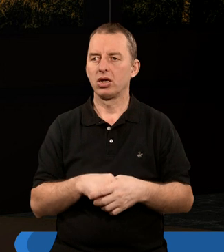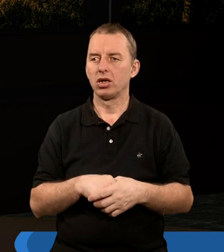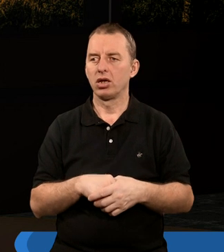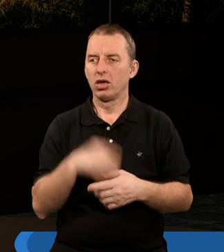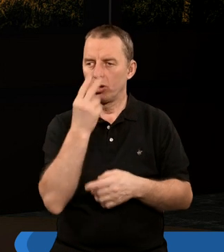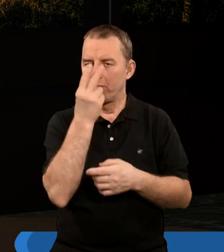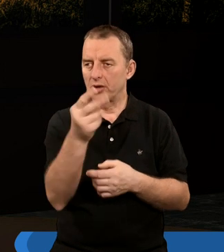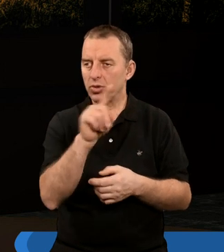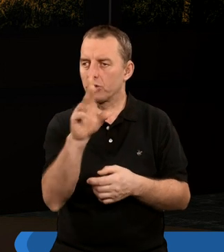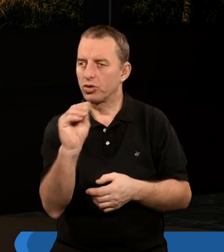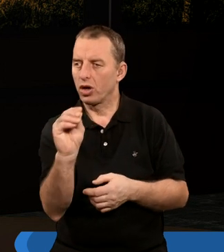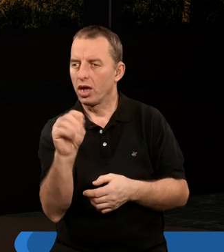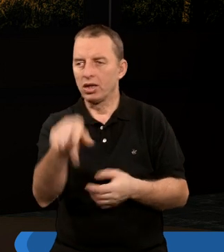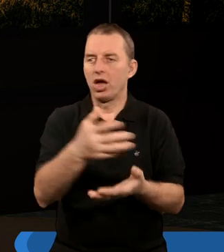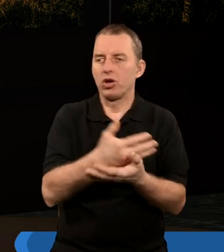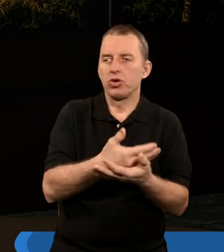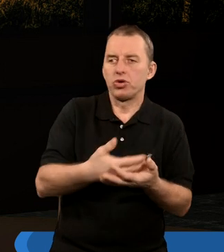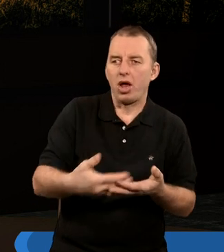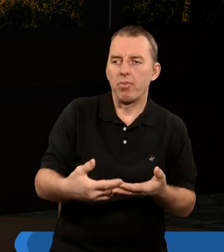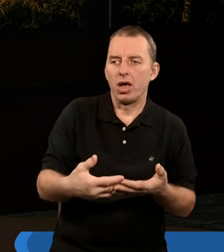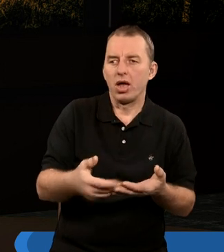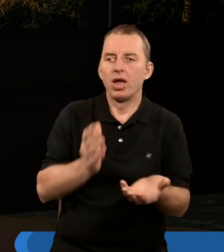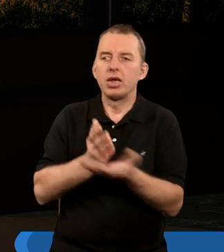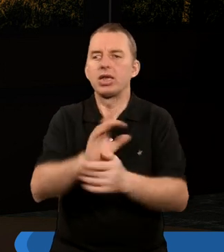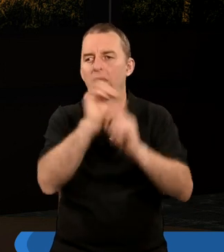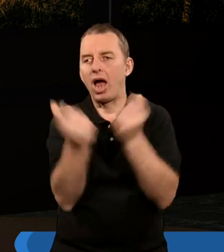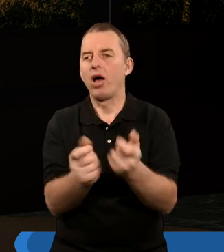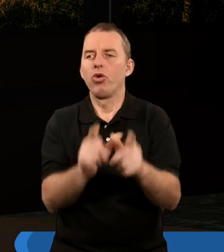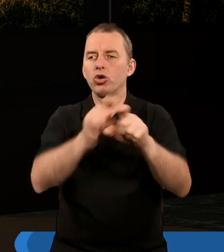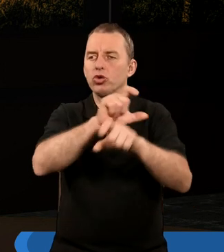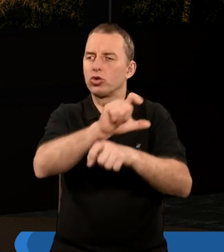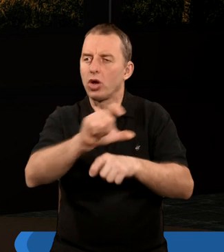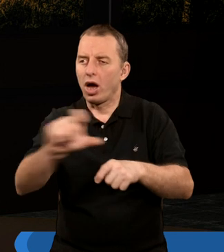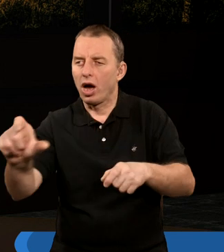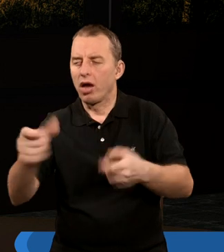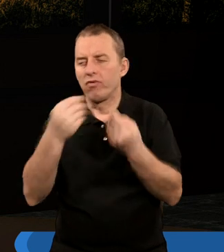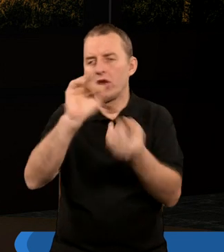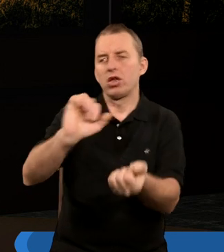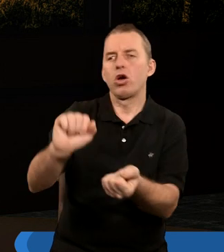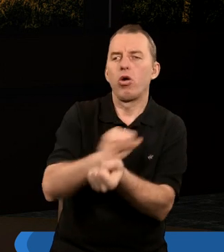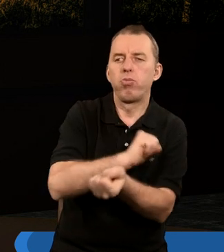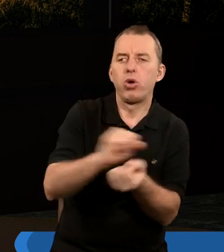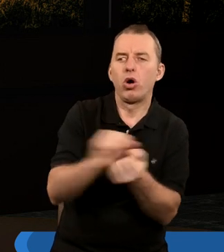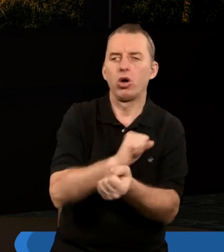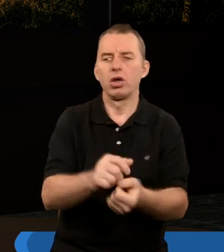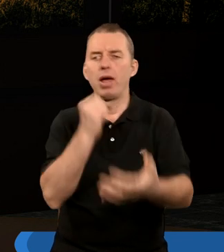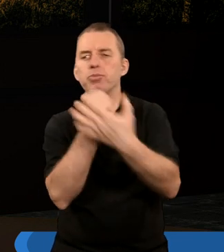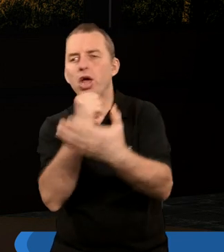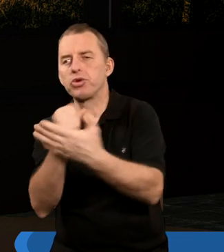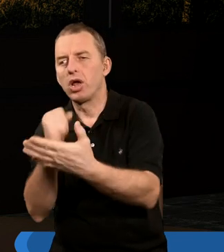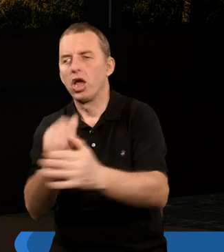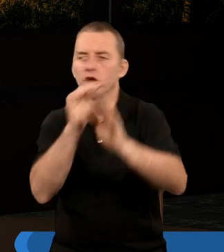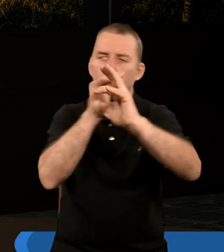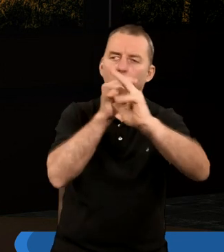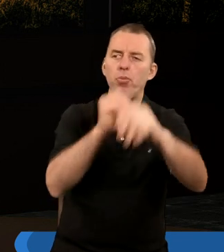Zobaczmy, że ta ziemia przez cały ten czas wielkiego boju, pieczęci,